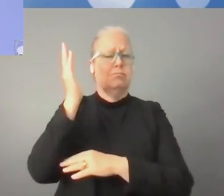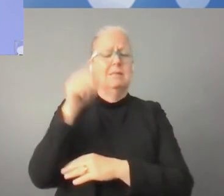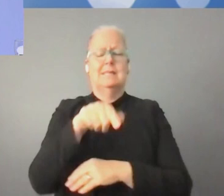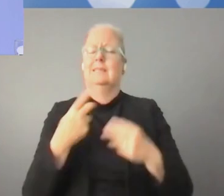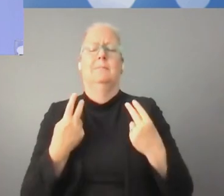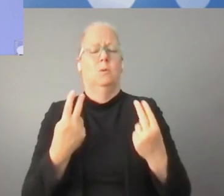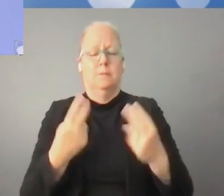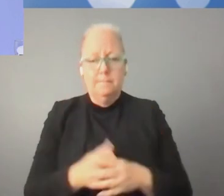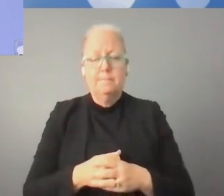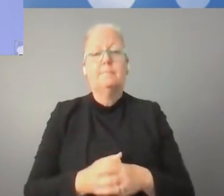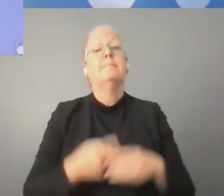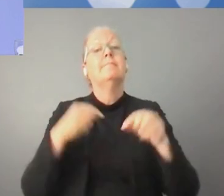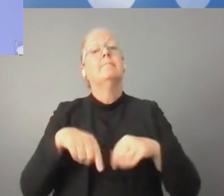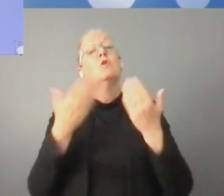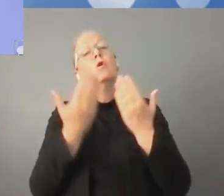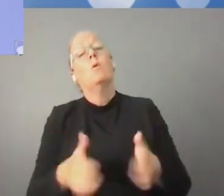الكريم.